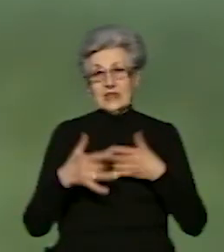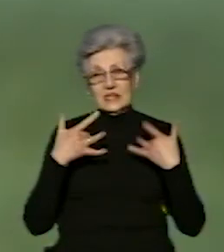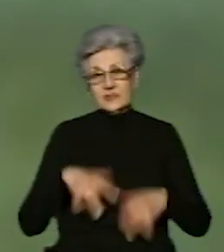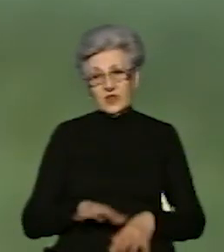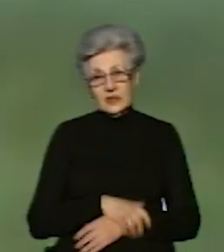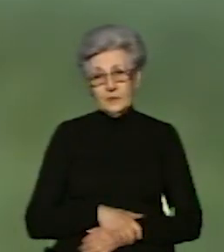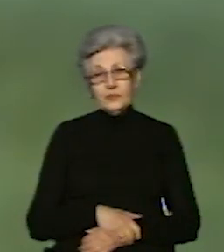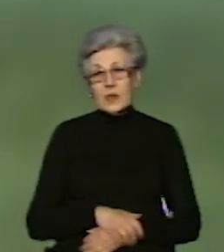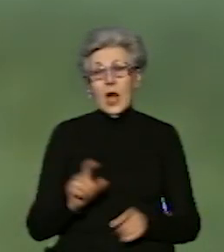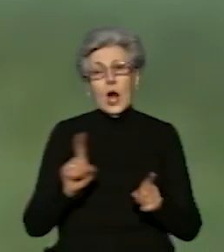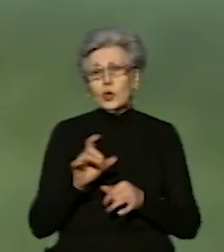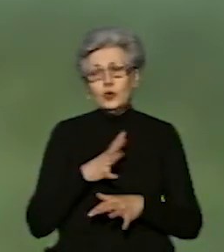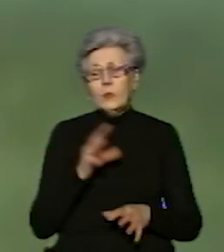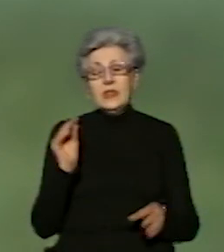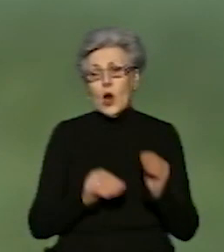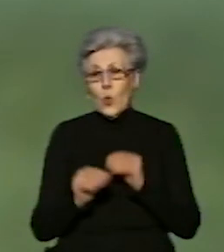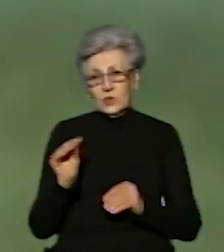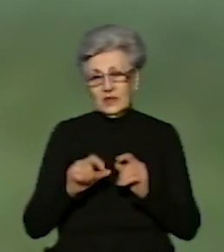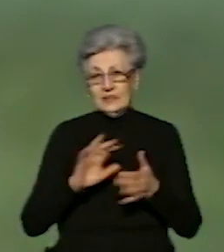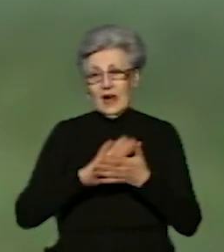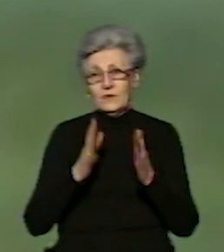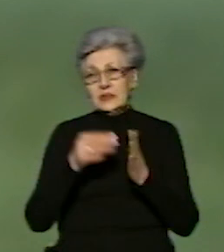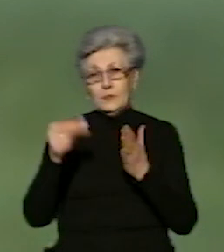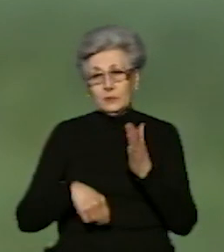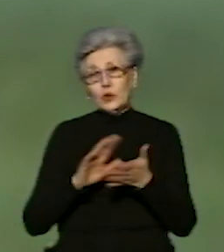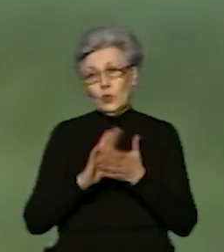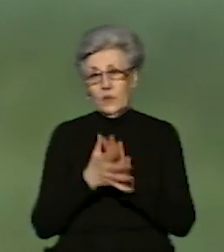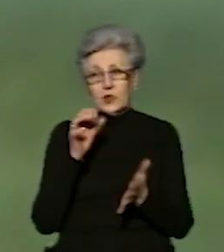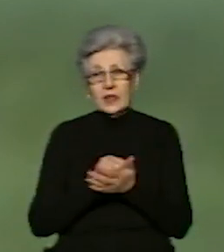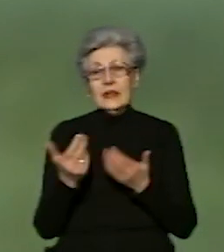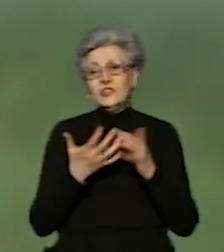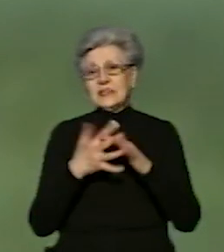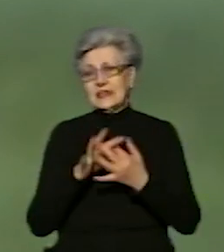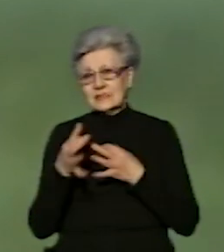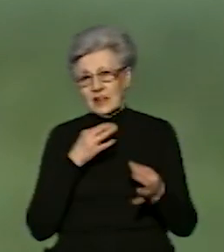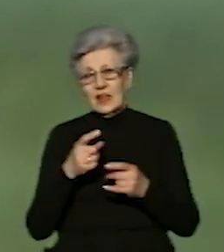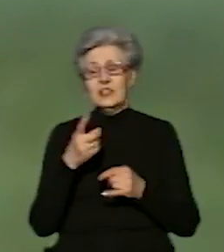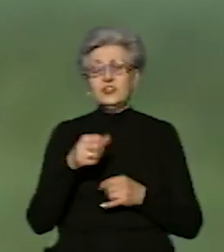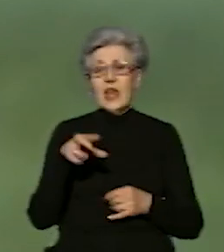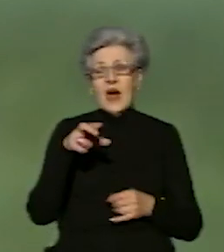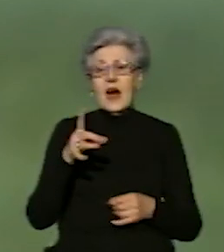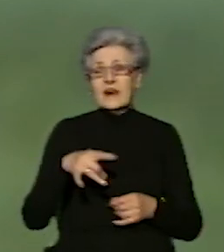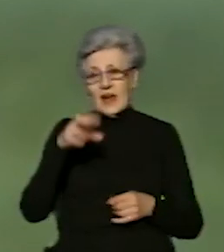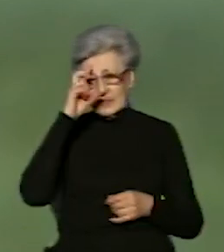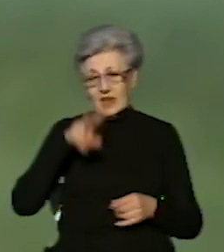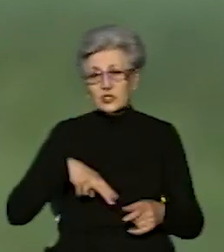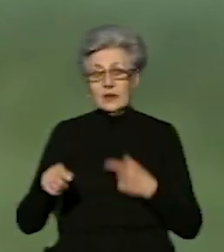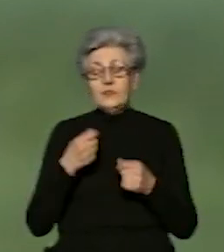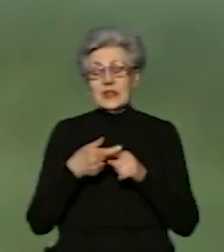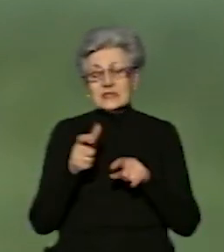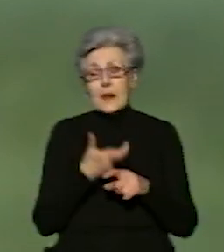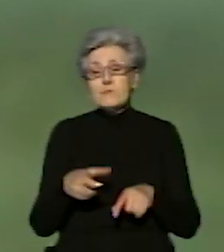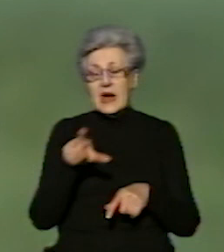буде вкладався в договір оренди, чи сільська рада, чи райдержадміністрація, чи облдержадміністрація, це є перевищення